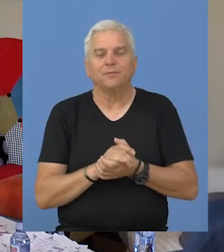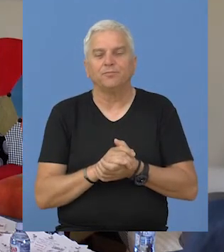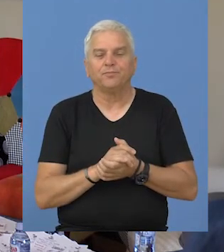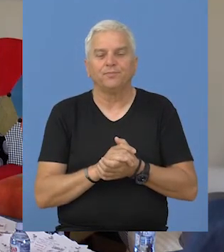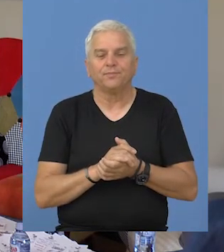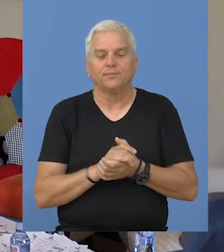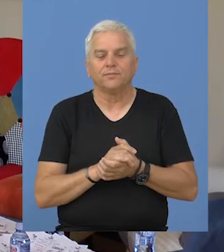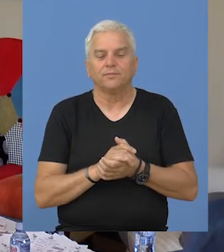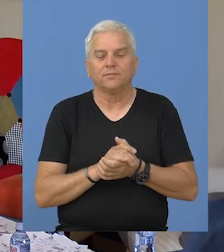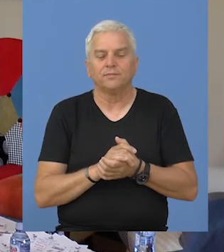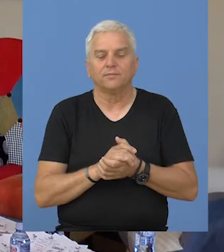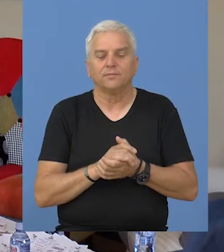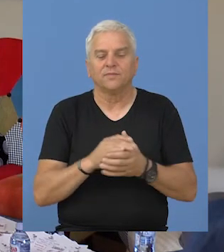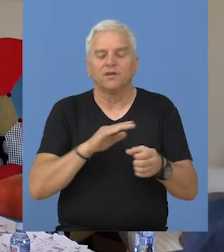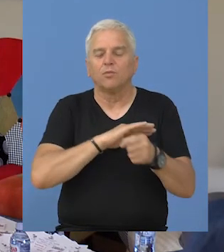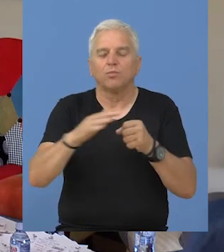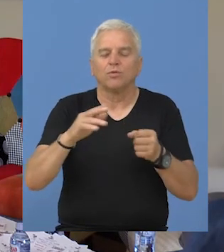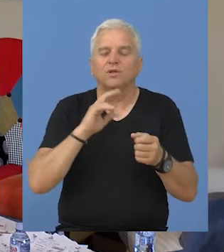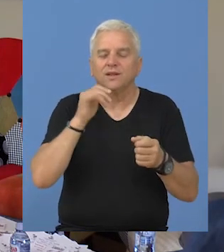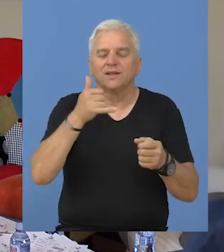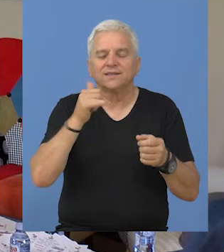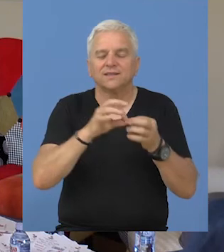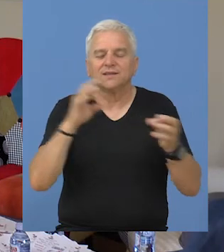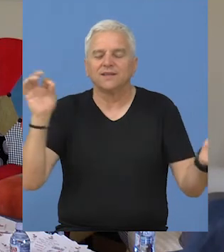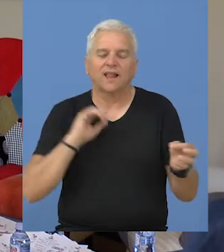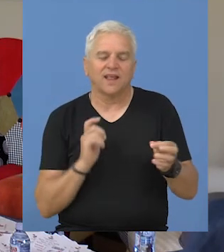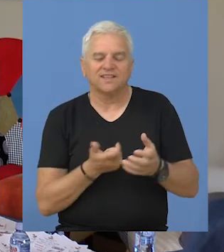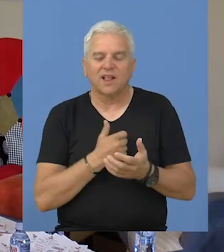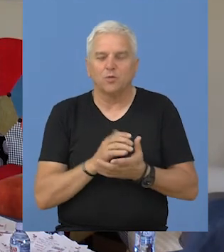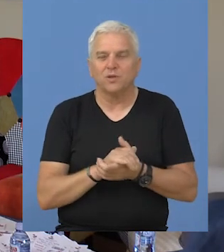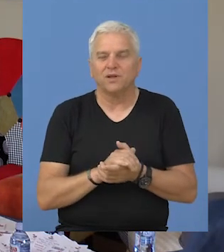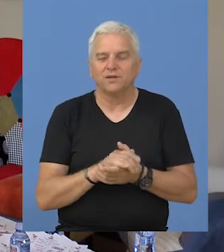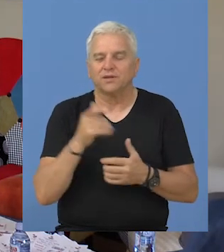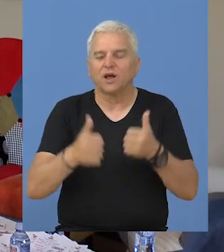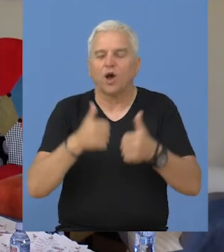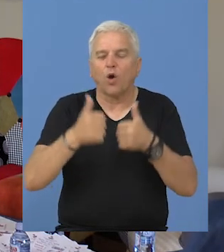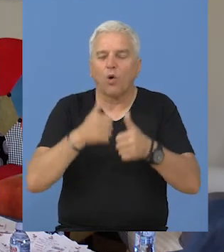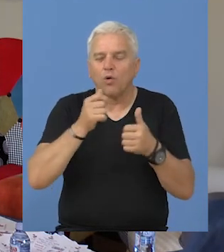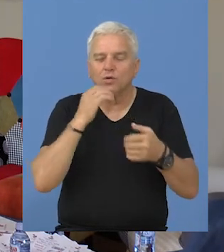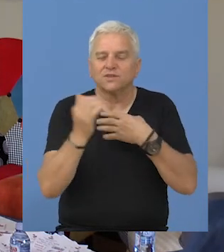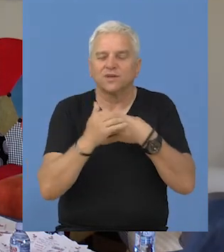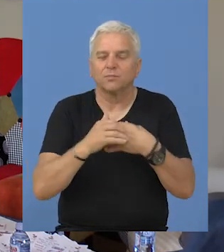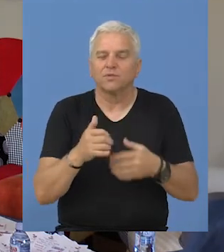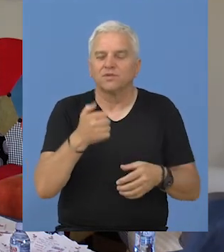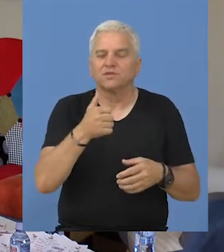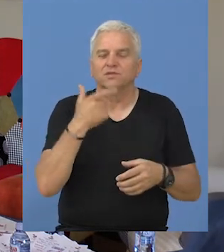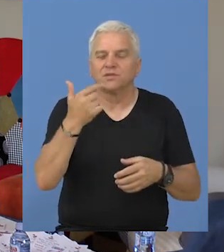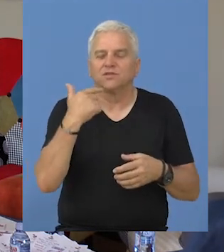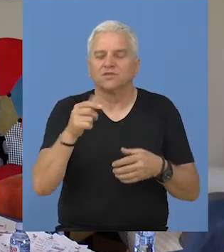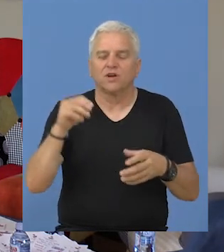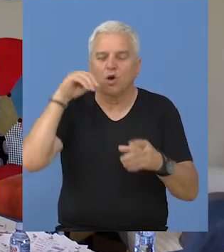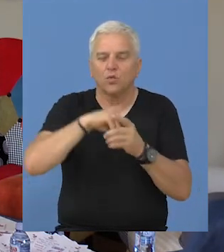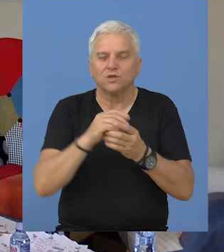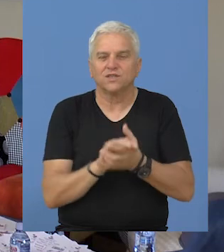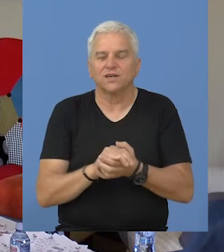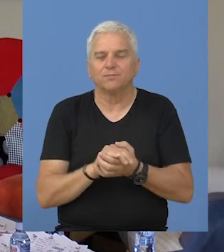sa punim nazivom Zlatne niti zaljubljenih. Na konkurs je prijavilo 120 učesnika